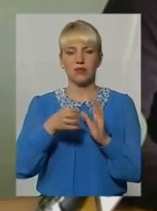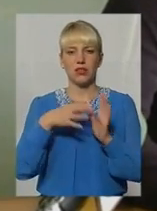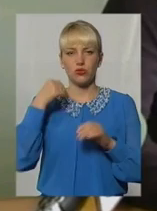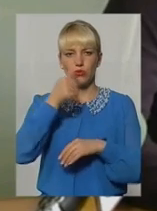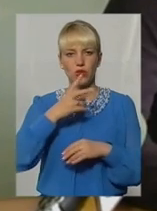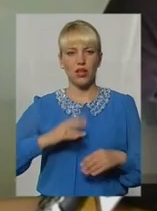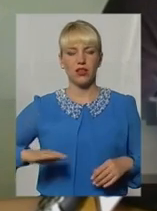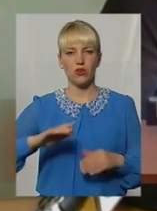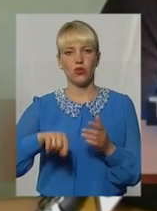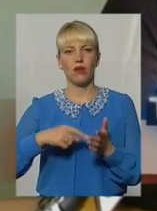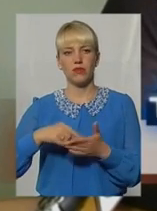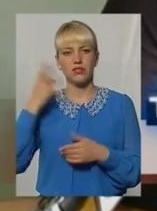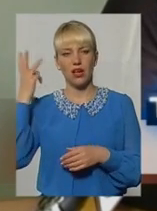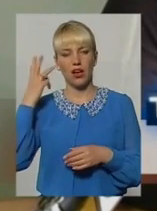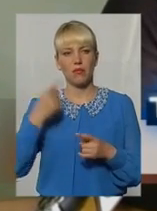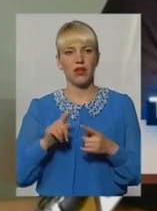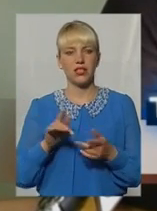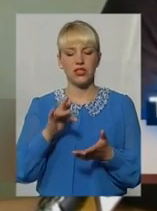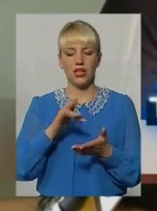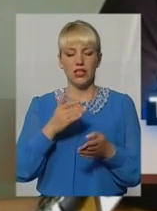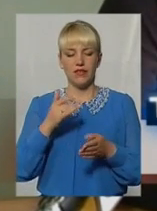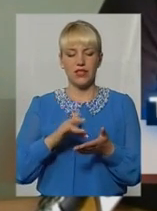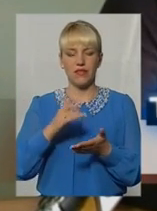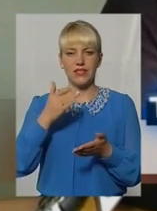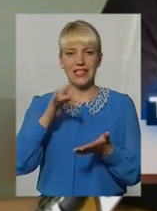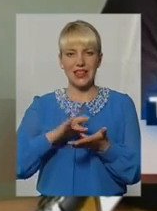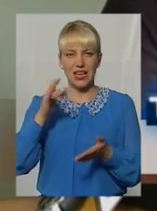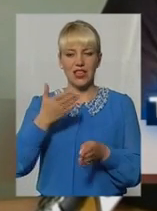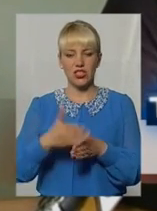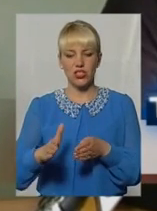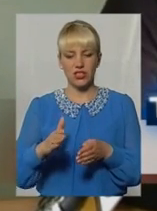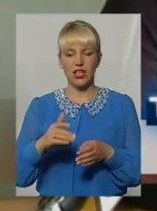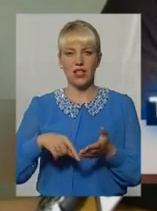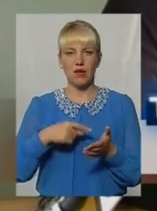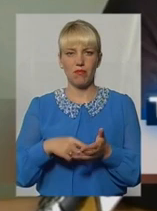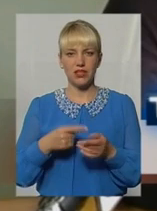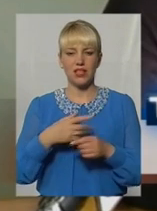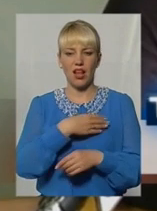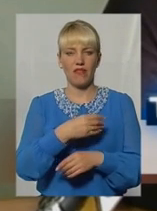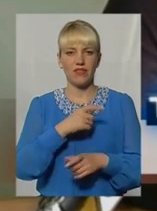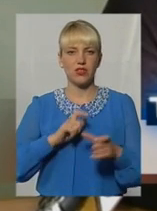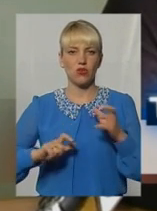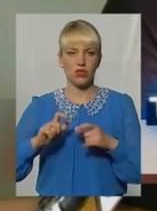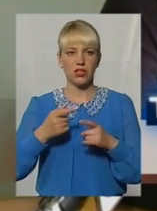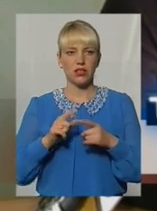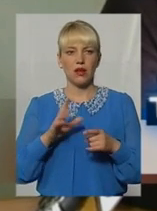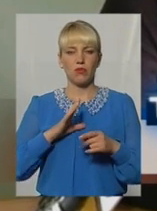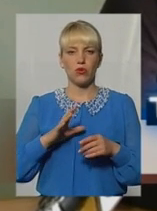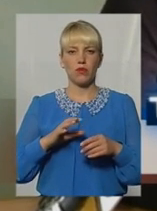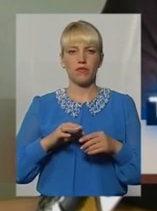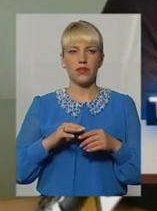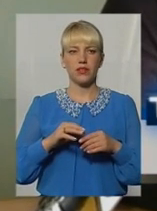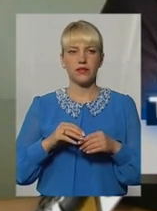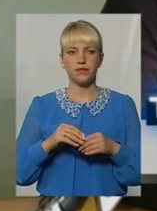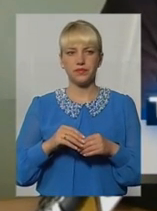території міста Хмельницького, в центральній стані міста, Львівський лісотехнічний університет, відділення садово-паркового господарства, продав нам інтеризацію зелених